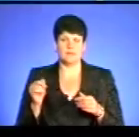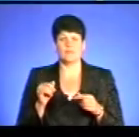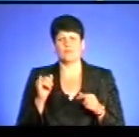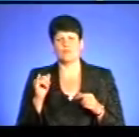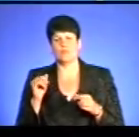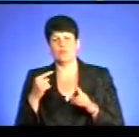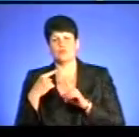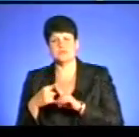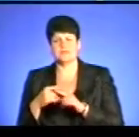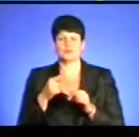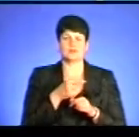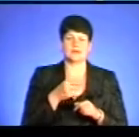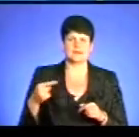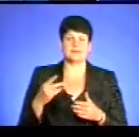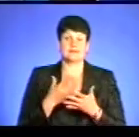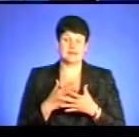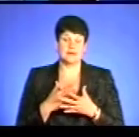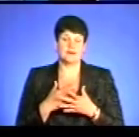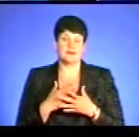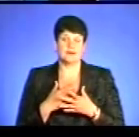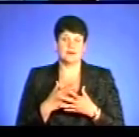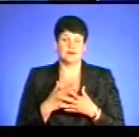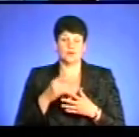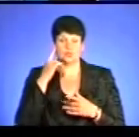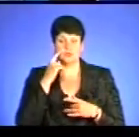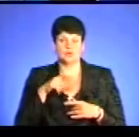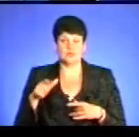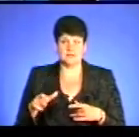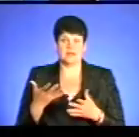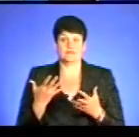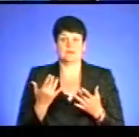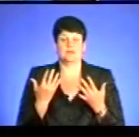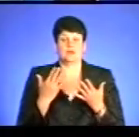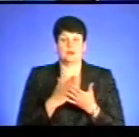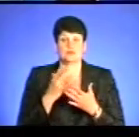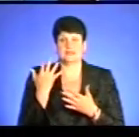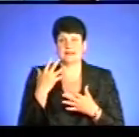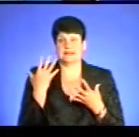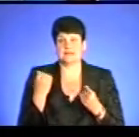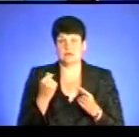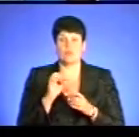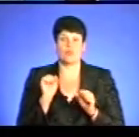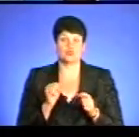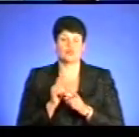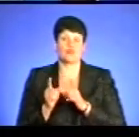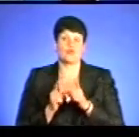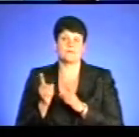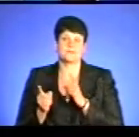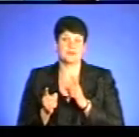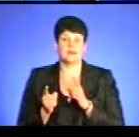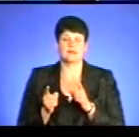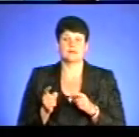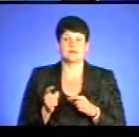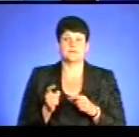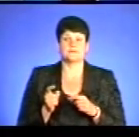позитивну. Є реакція супільства. Якщо вони свідомо, маючи ще декарка днів, можуть поміняти хедлайнера